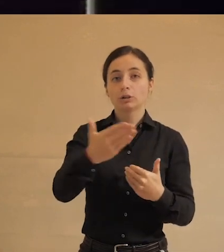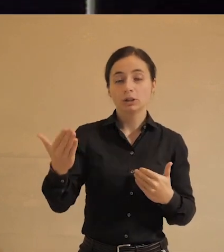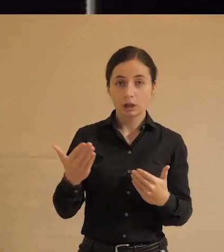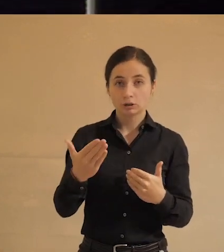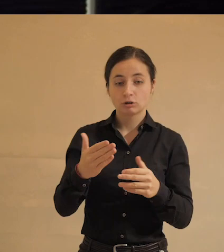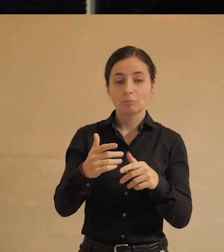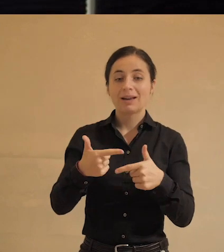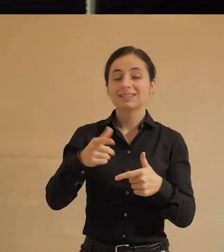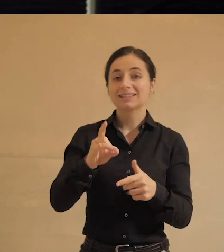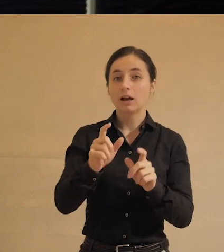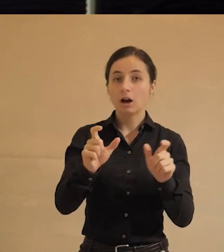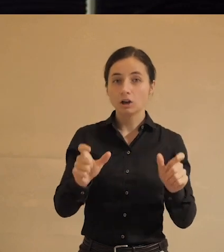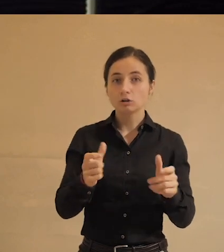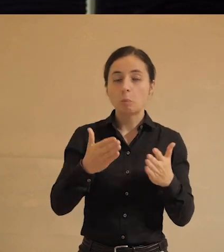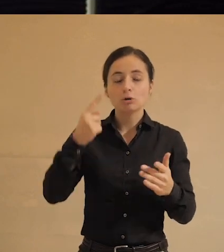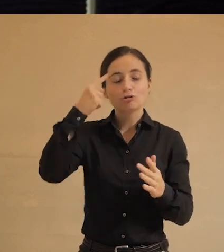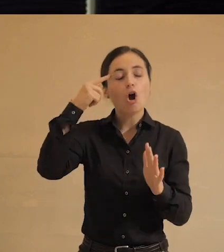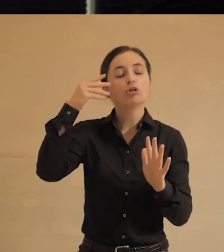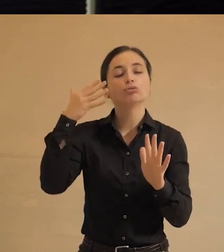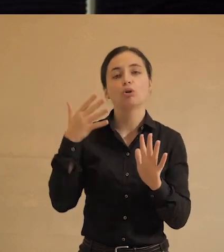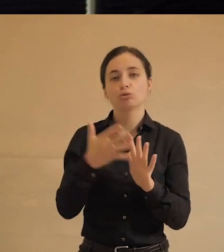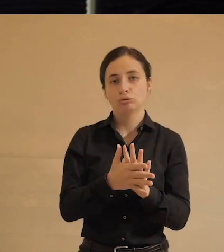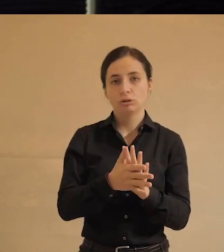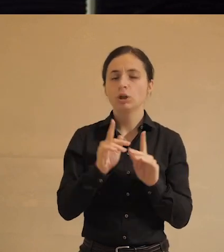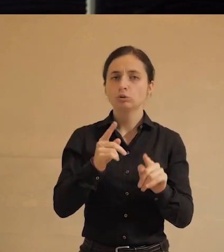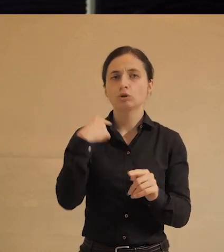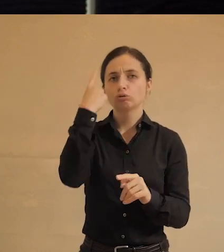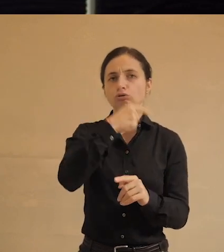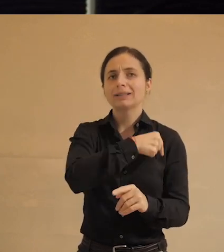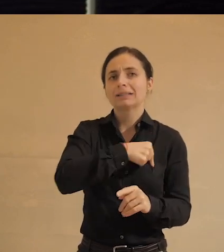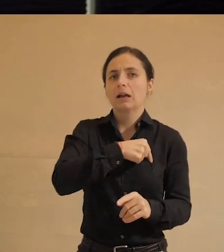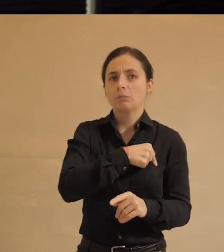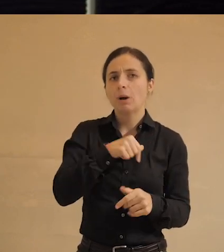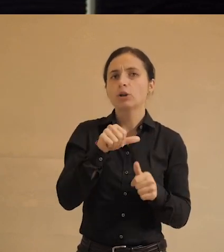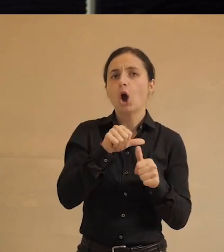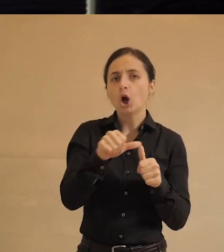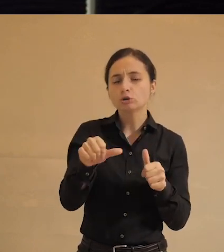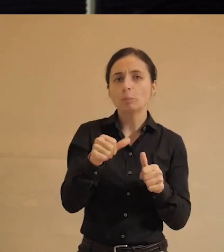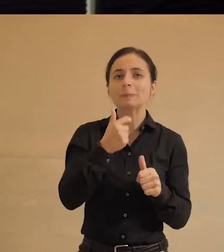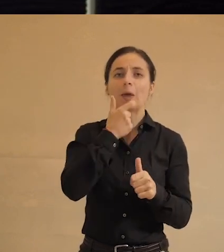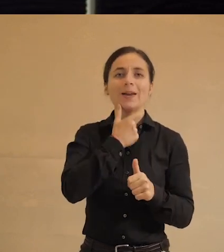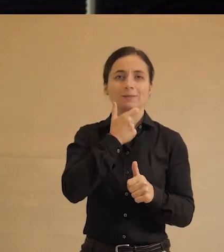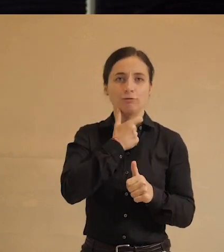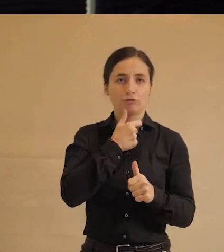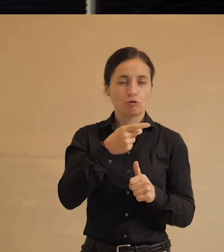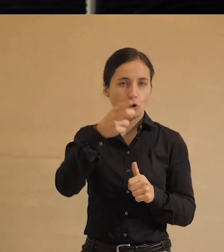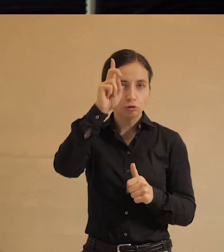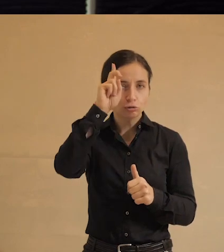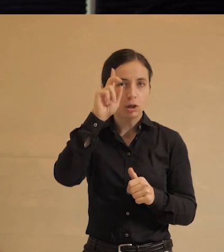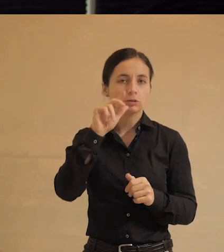осознанности в этом отношении. Не к тому, что частные компании особенно этичнее государства, тем более, что в